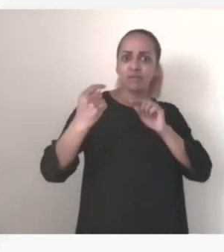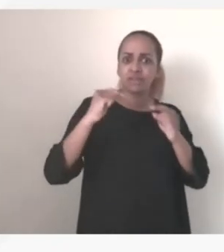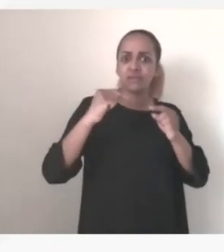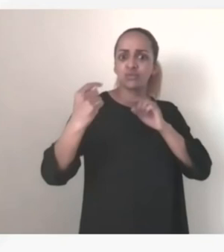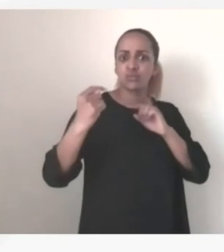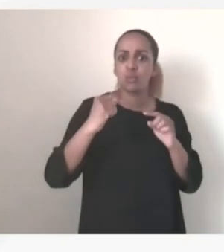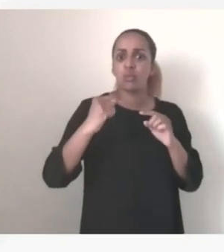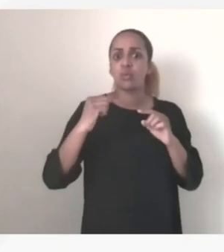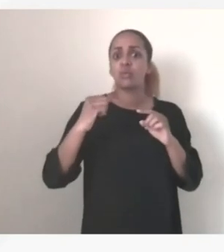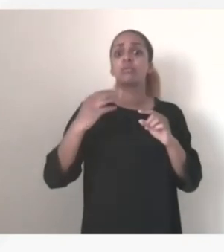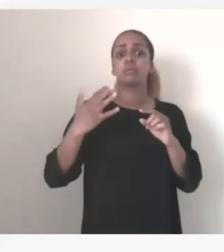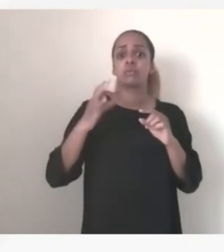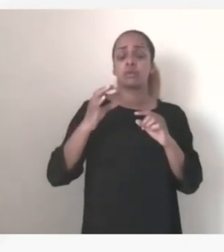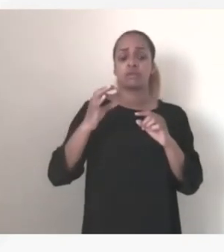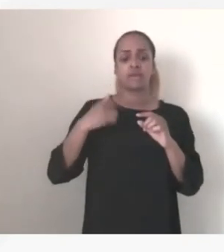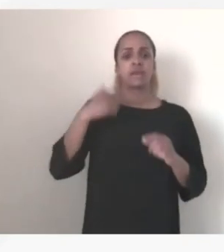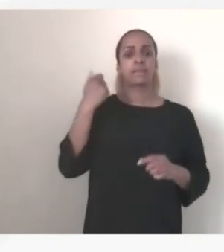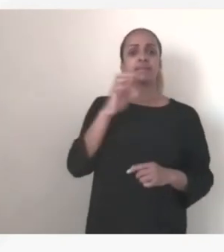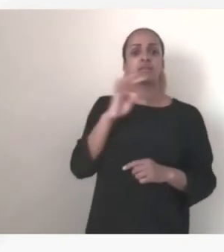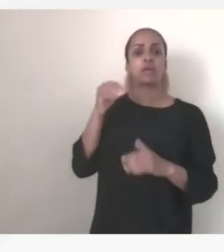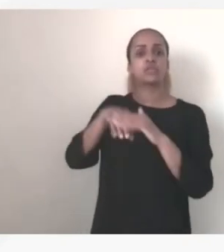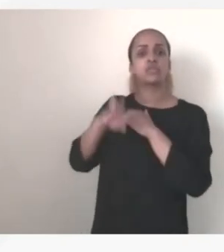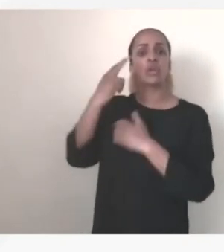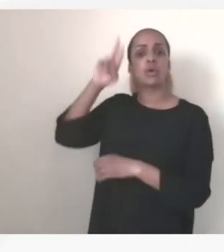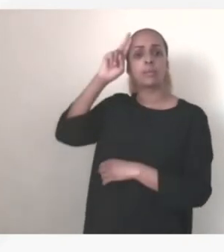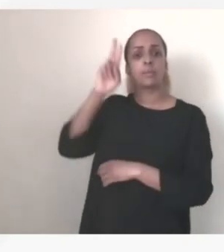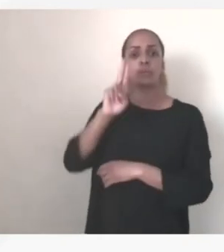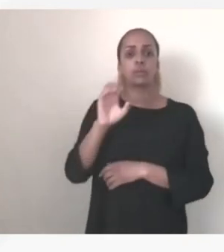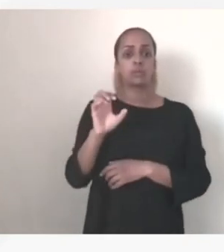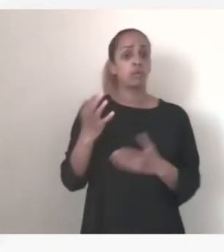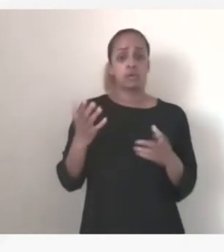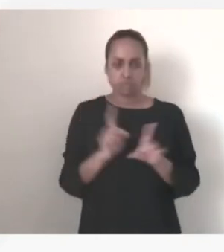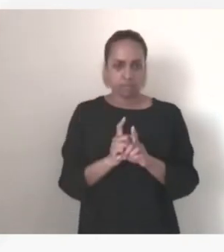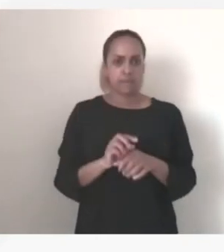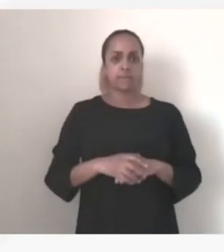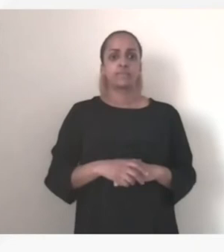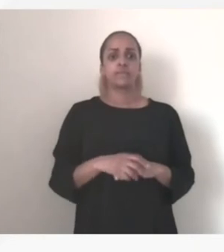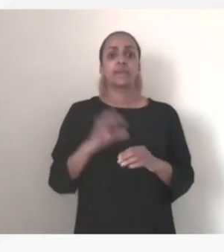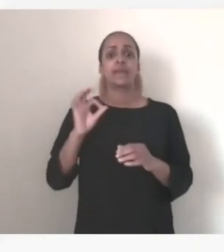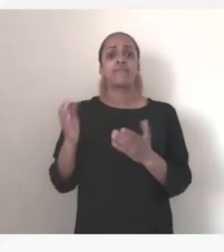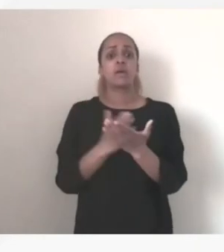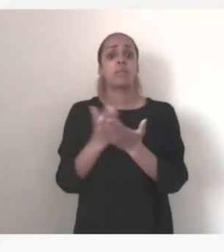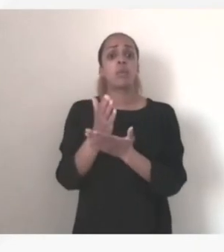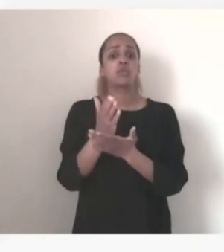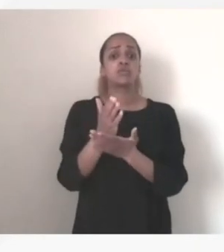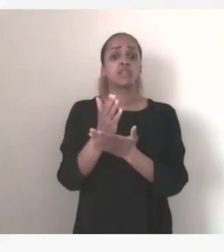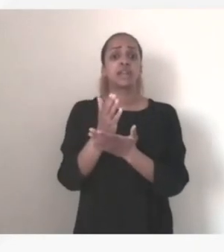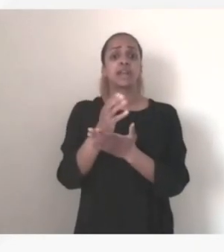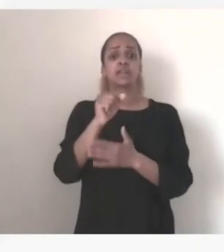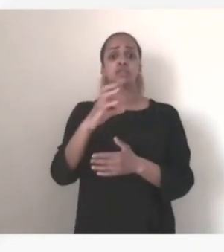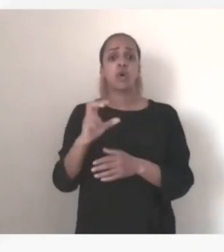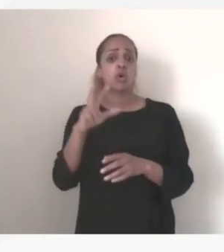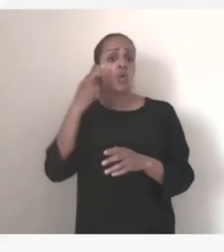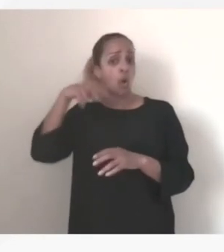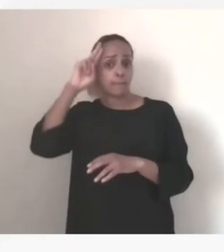de l'Union européenne et sur le projet de SOC européen on va donc maintenant et je crois vraiment qu'on est renforcés après ce conseil